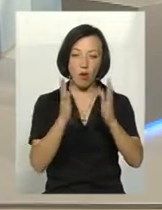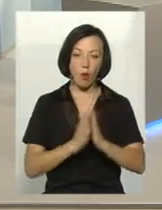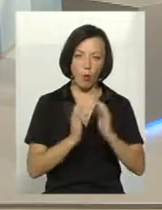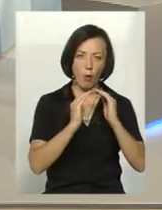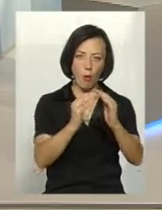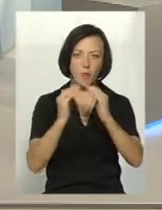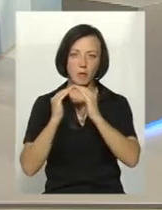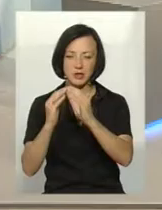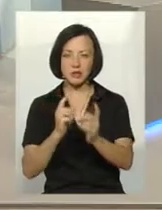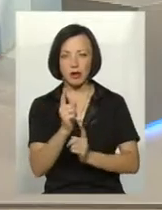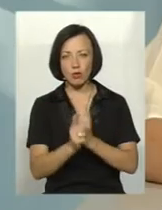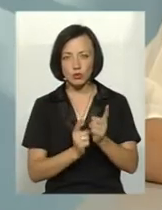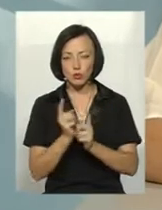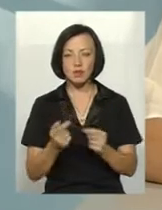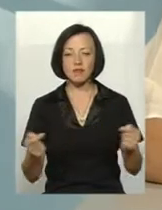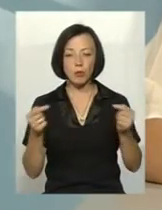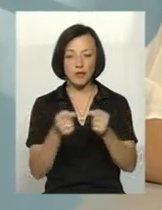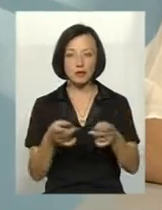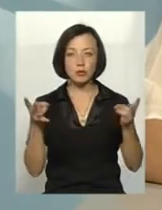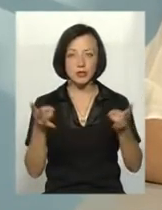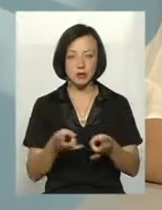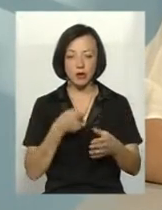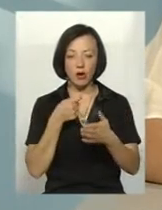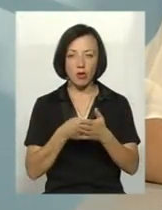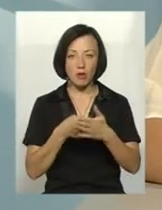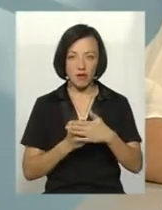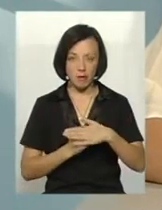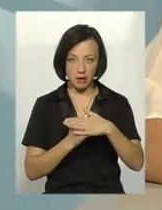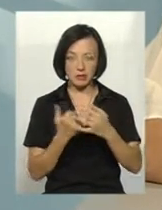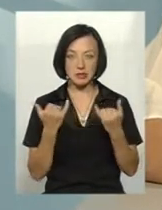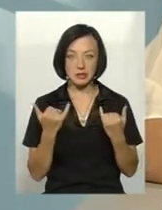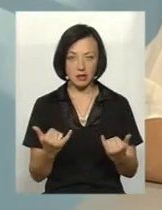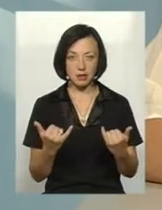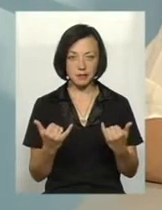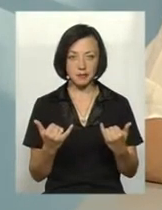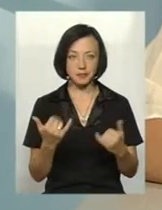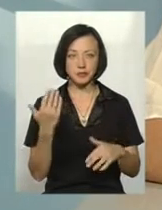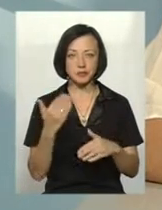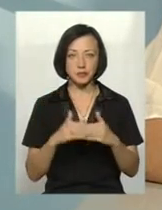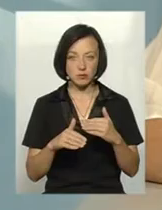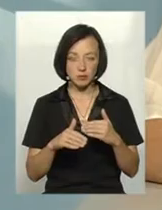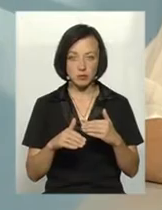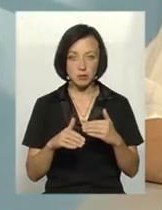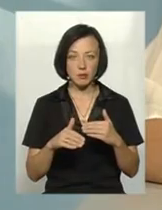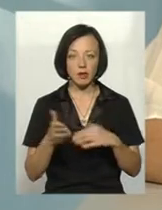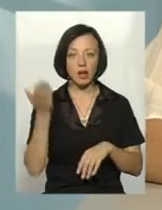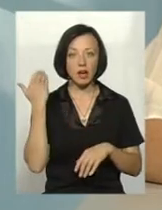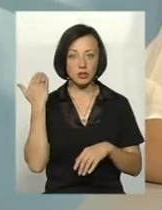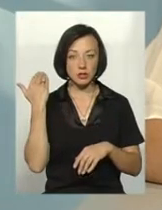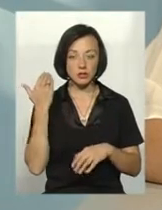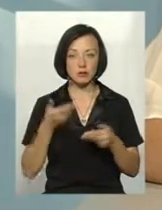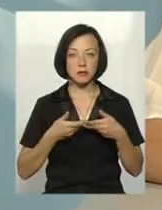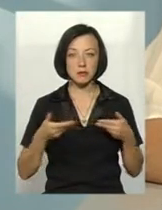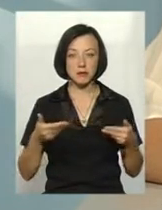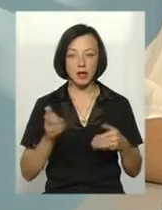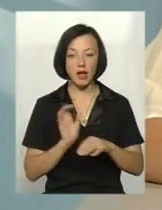реконструкції проводяться. Відповідно, для того потрібна кормова база. Зараз, вже раніше, ми